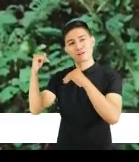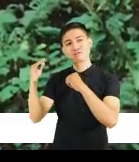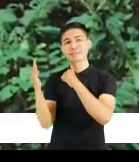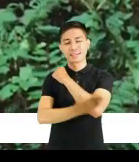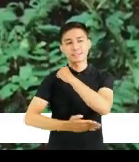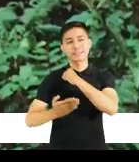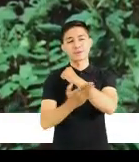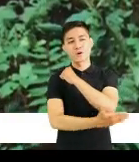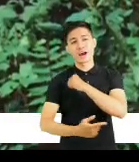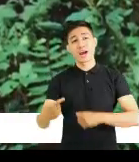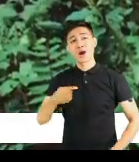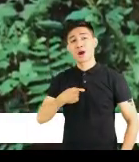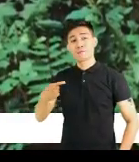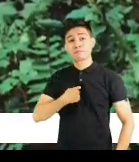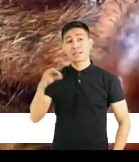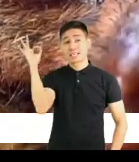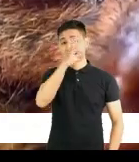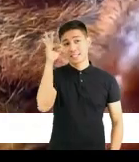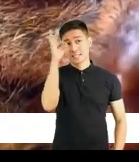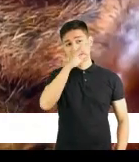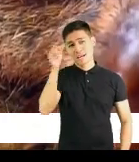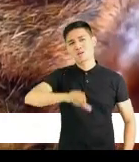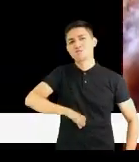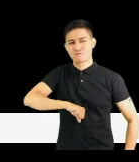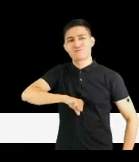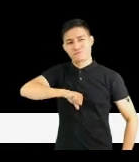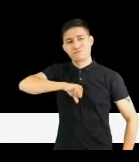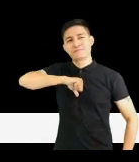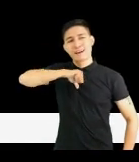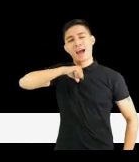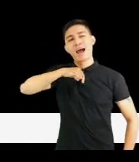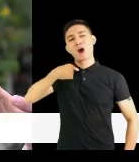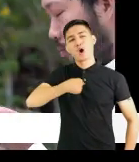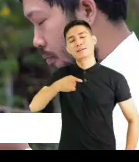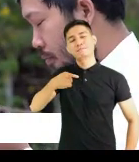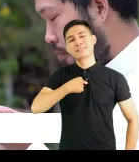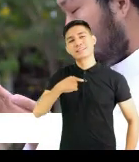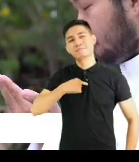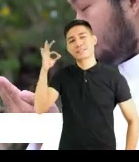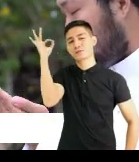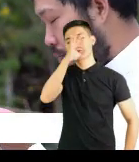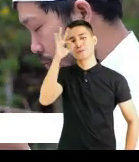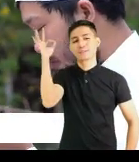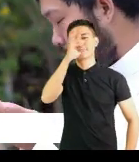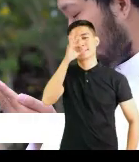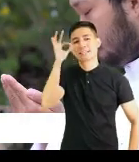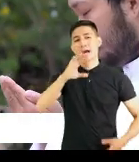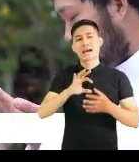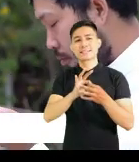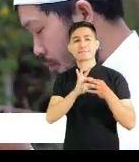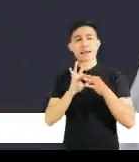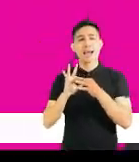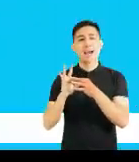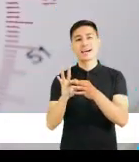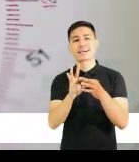ko, ako'y Pilipino tas doon kahit kanino, ako'y Pilipino dahil sasatang